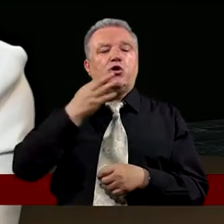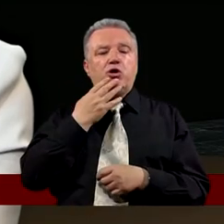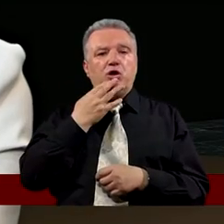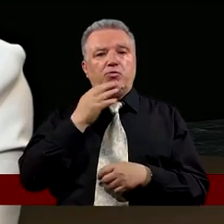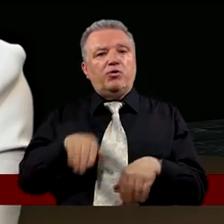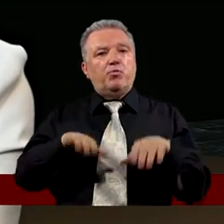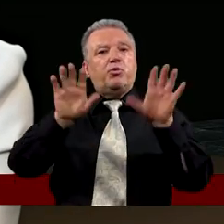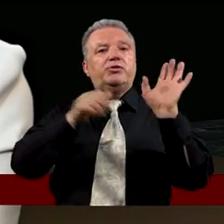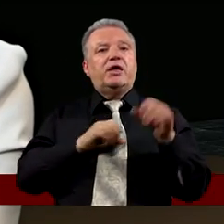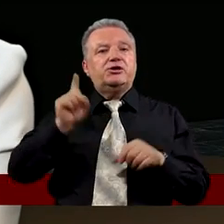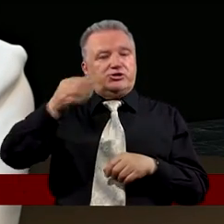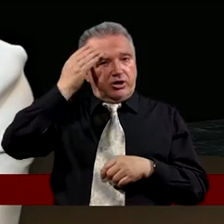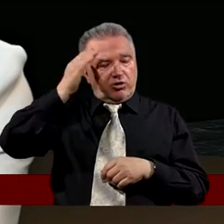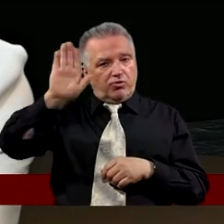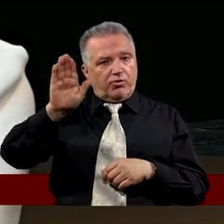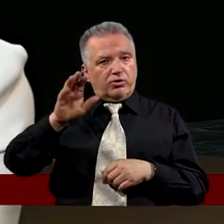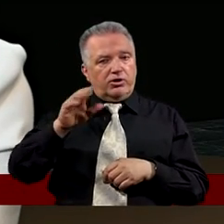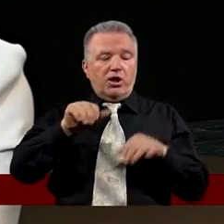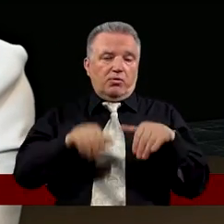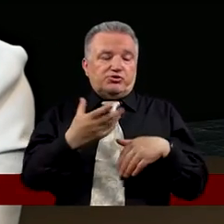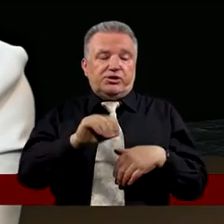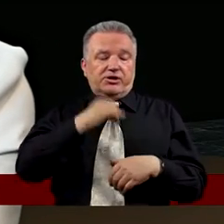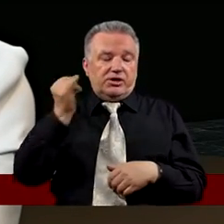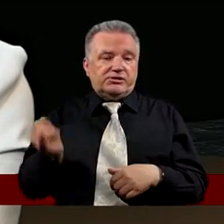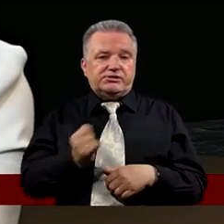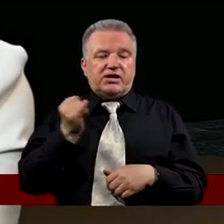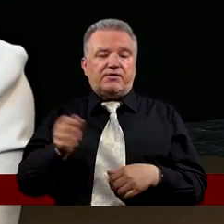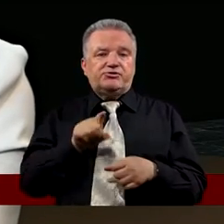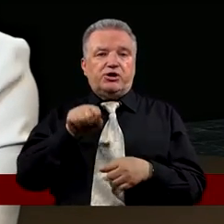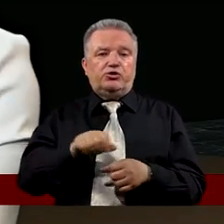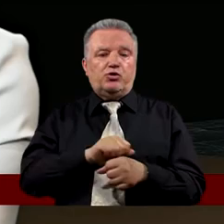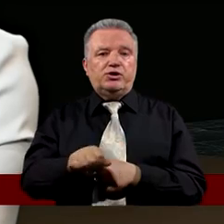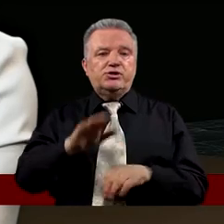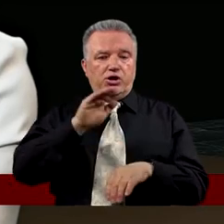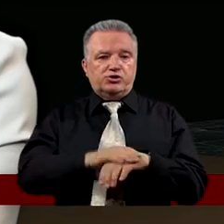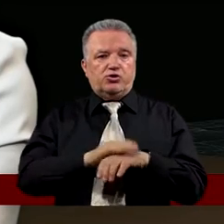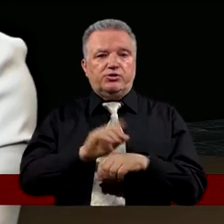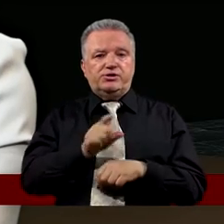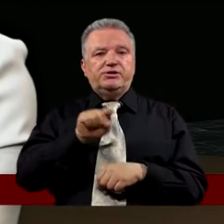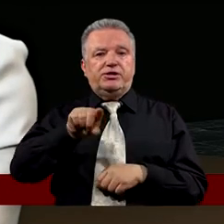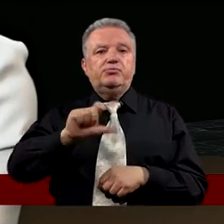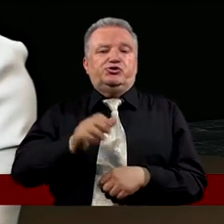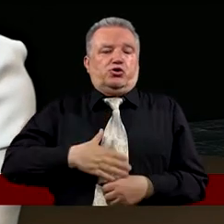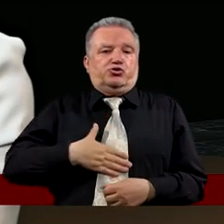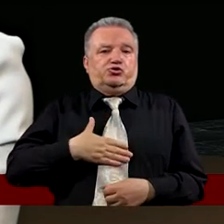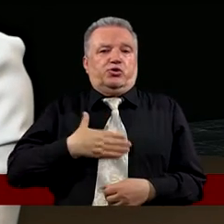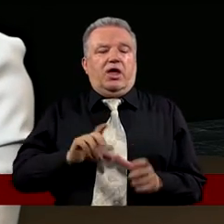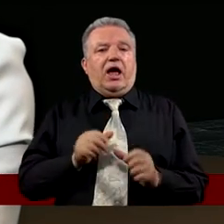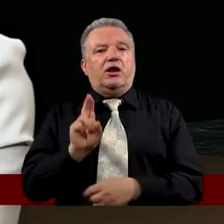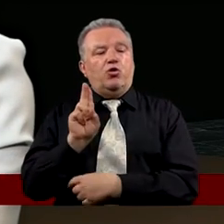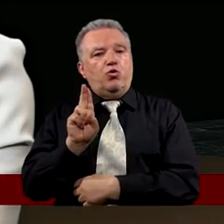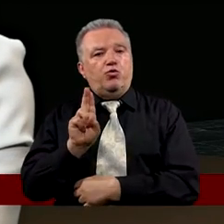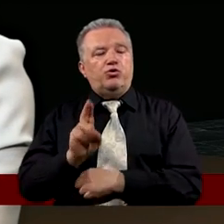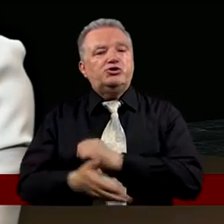mówi Poddaje się Jego woli Choć może nie zawsze to jest Zgodne z tym Co w danym momencie czuję Ale